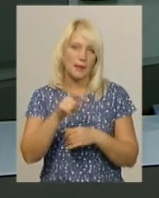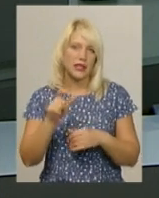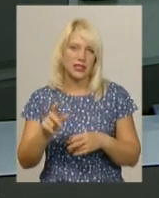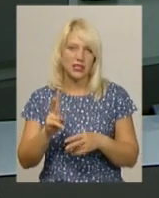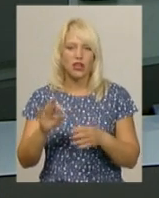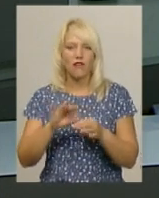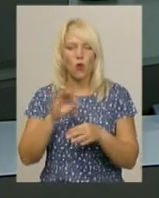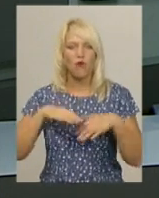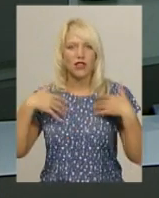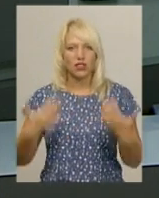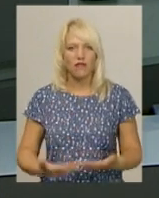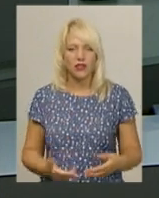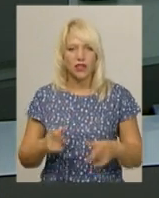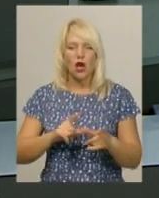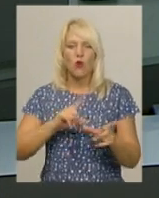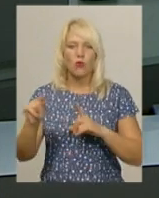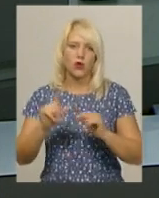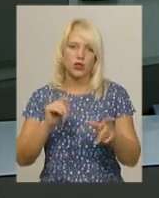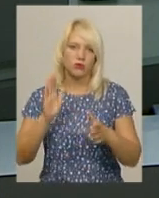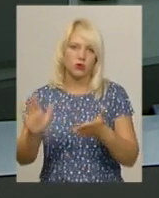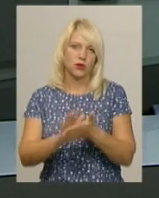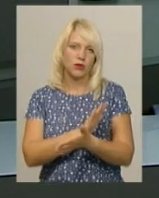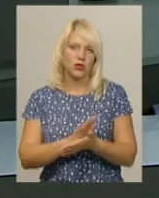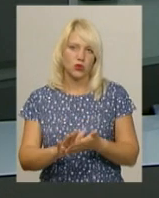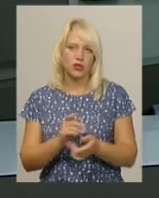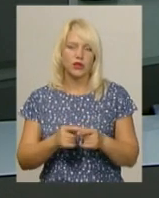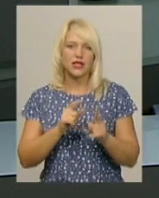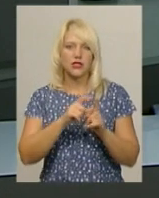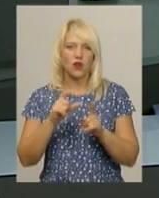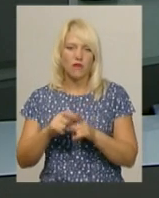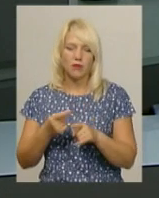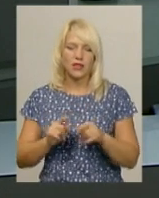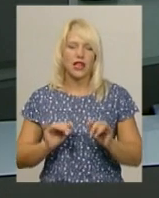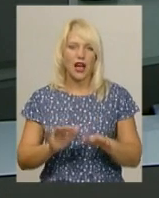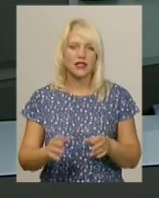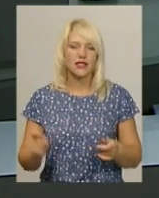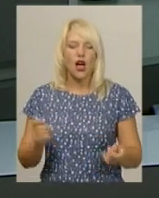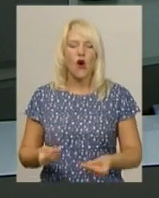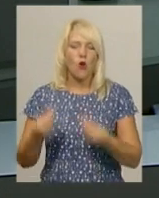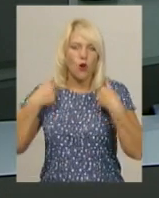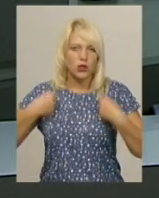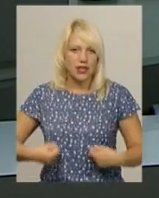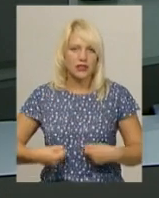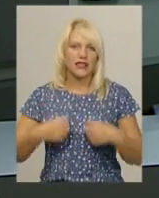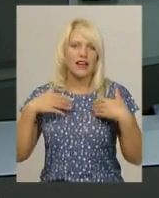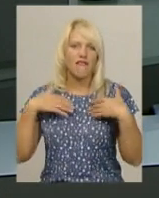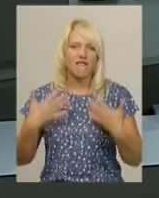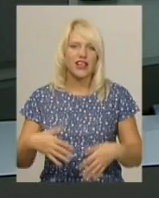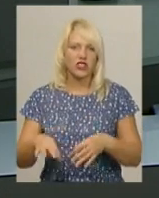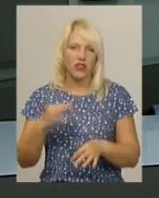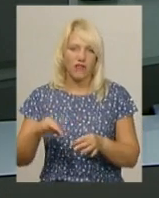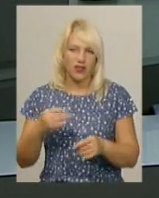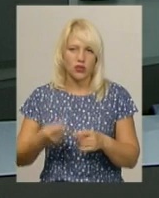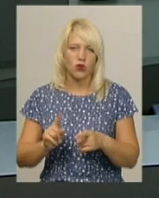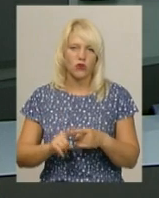вишиванках проїзд у тролейбусах безкоштовний. За словами Віктора Паламарчука, акція «Одягне вишиванку» вже традиційна. Директор «Електротрансу»